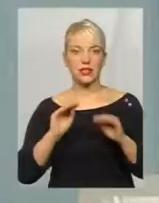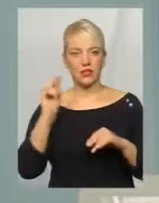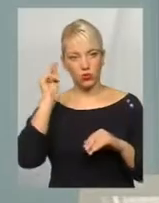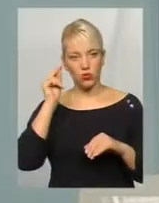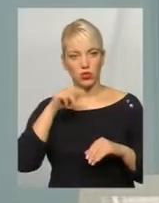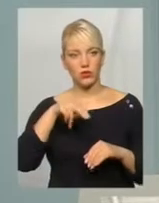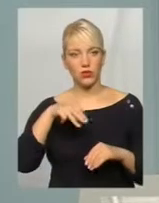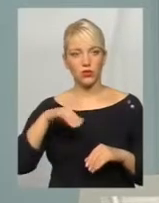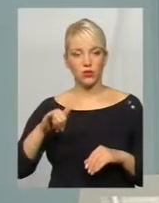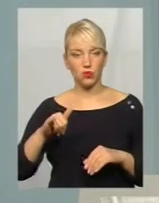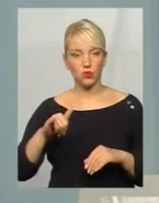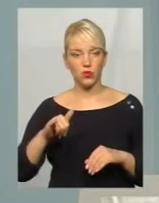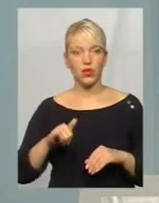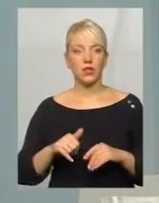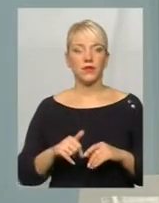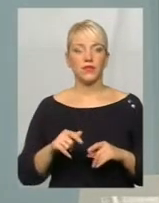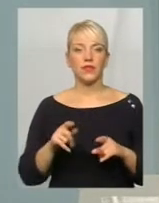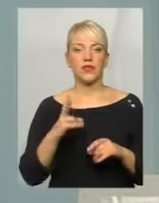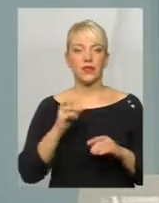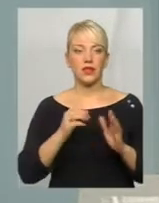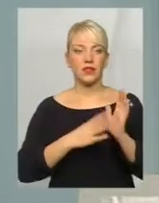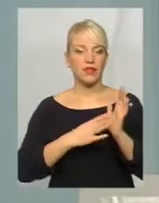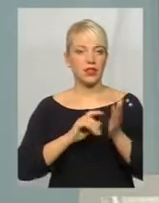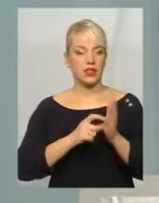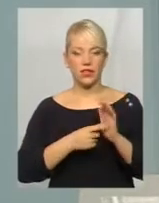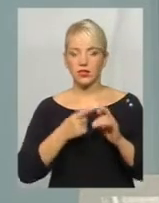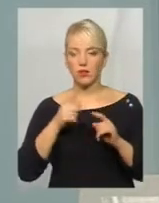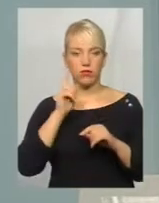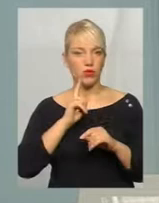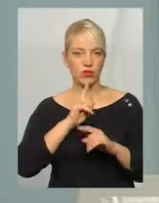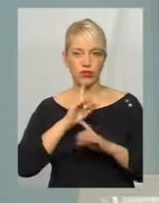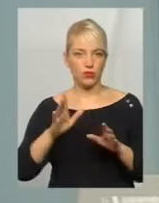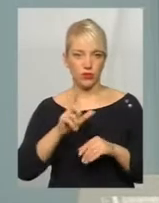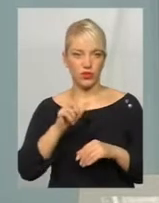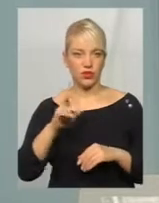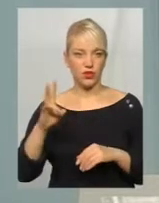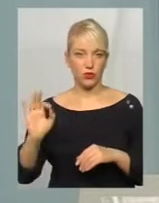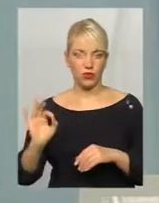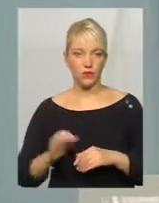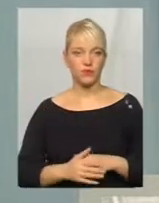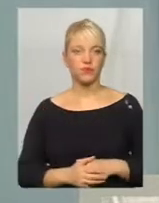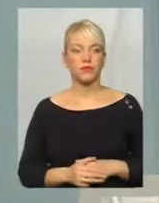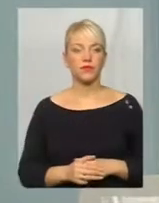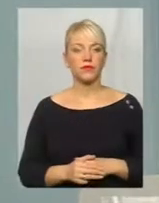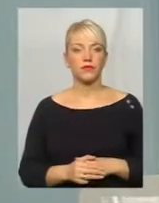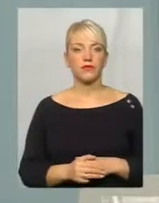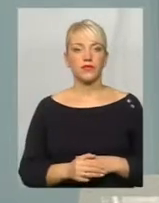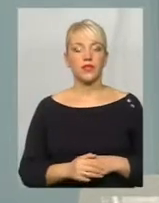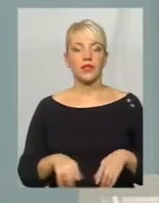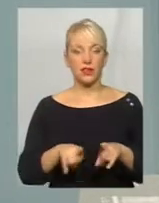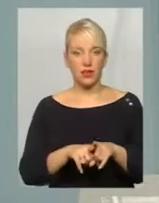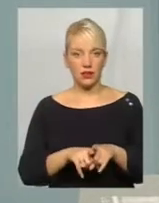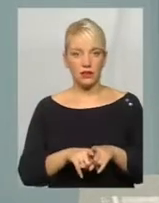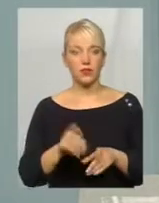професійно-технічних навчальних закладів на дев'ятикласників, поки що зовнішнє незалежне оцінювання не поширюється. І таким